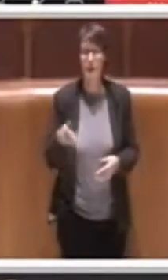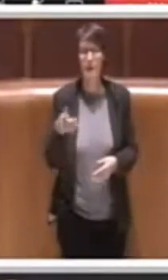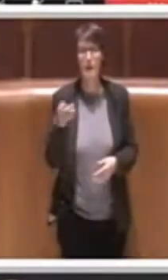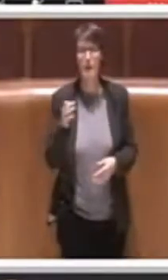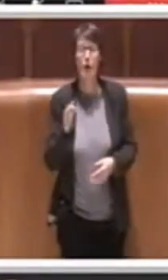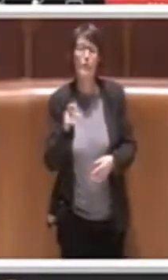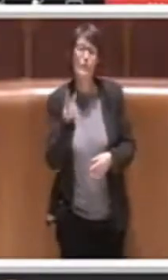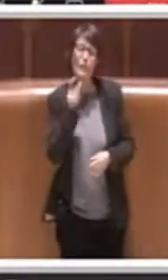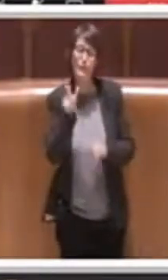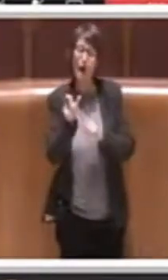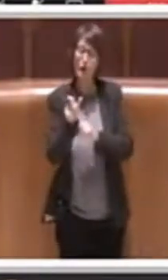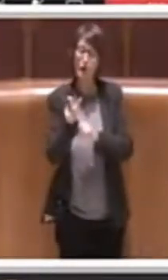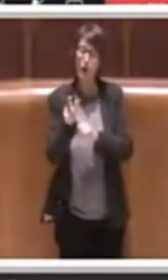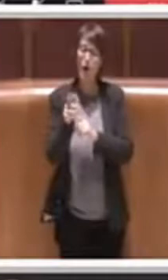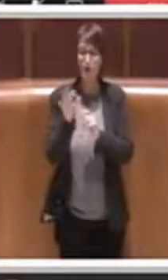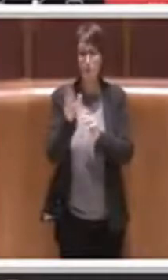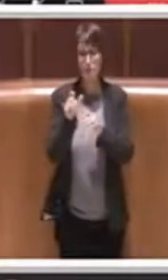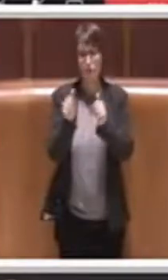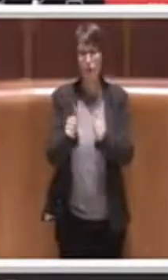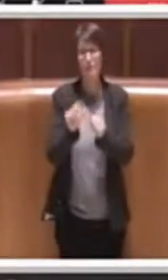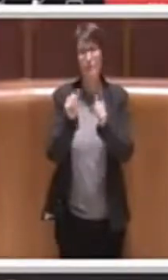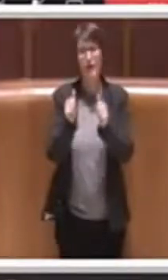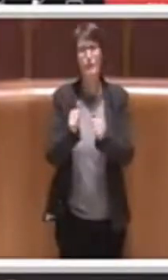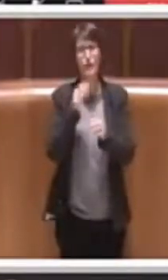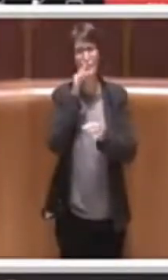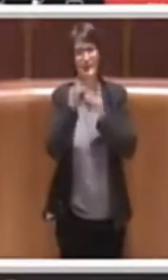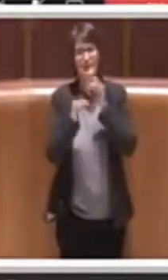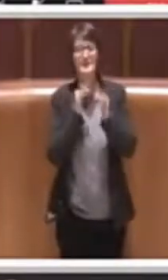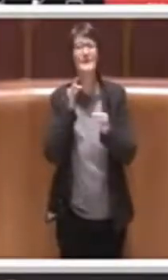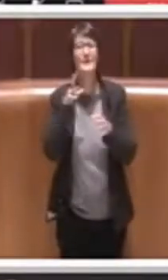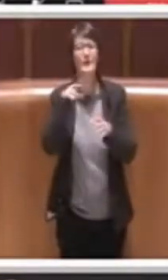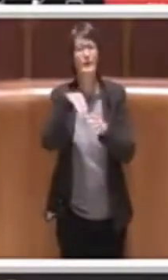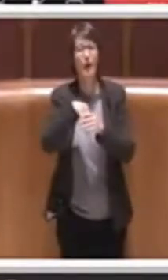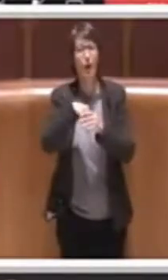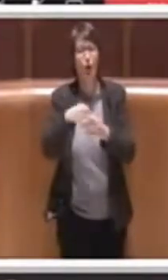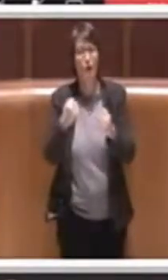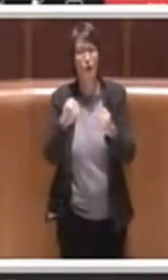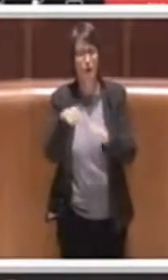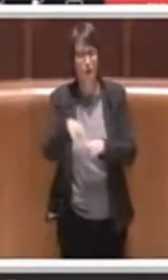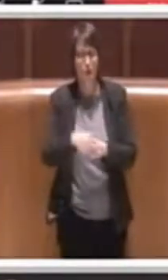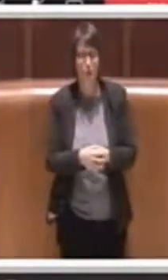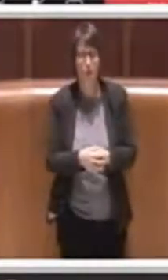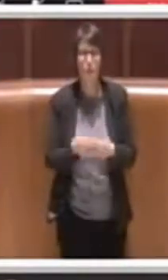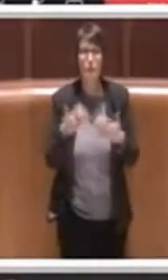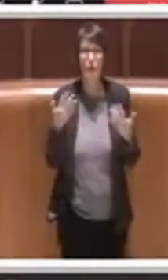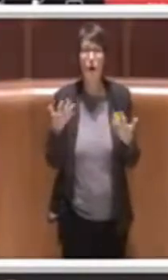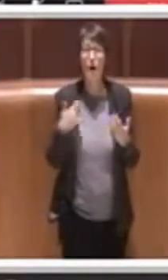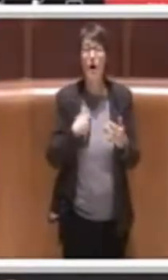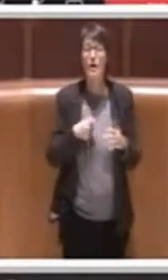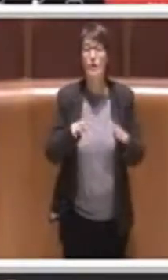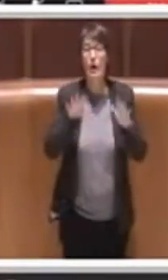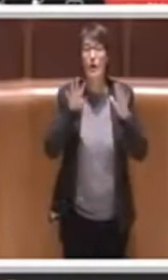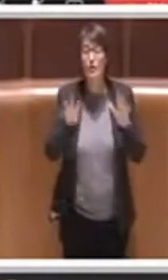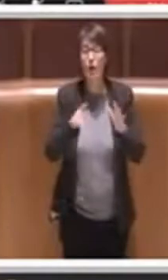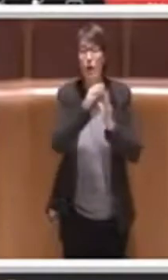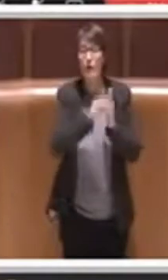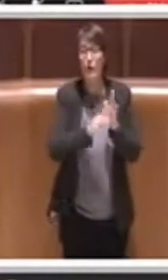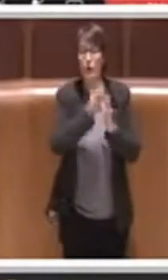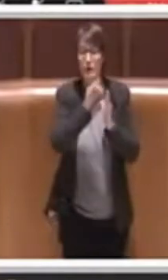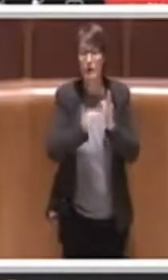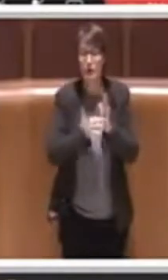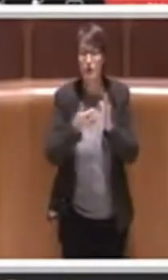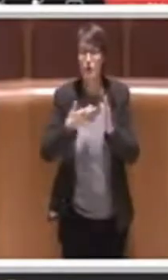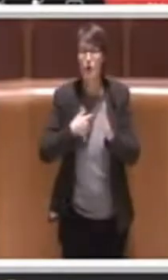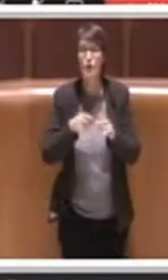sostanza. E allora mantenere su nove ordini del giorno lo stesso titolo, capisco